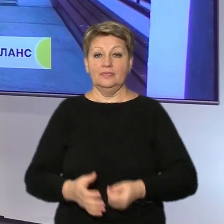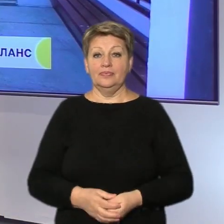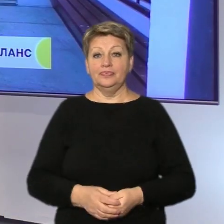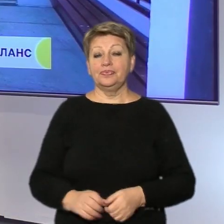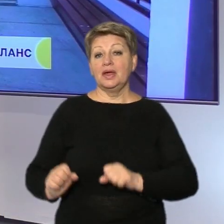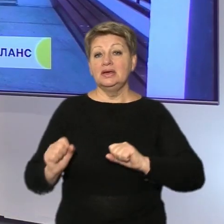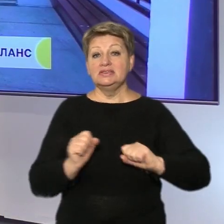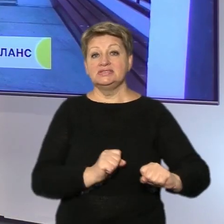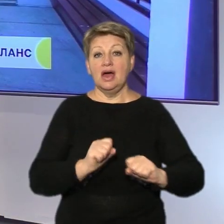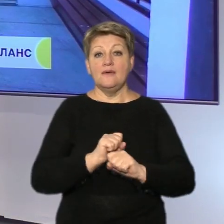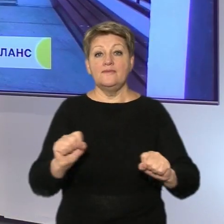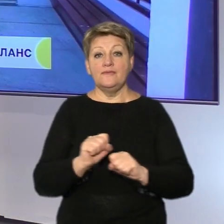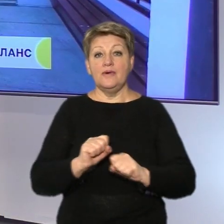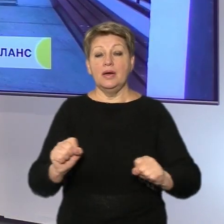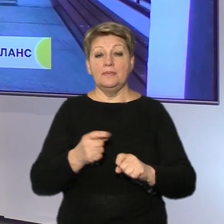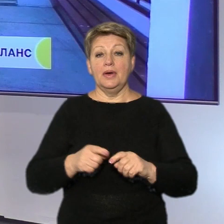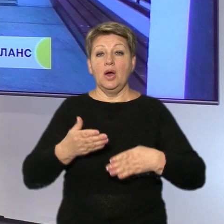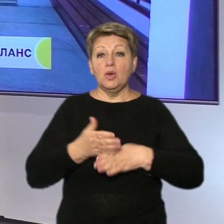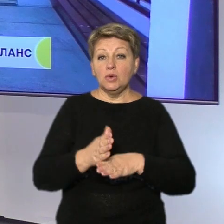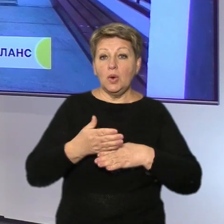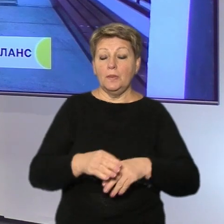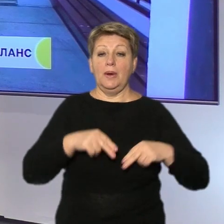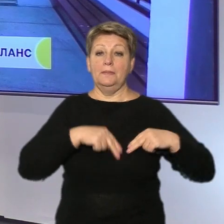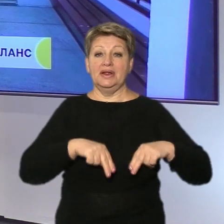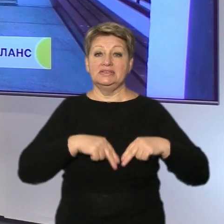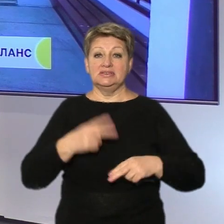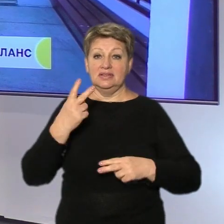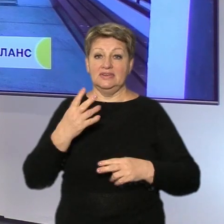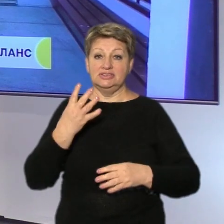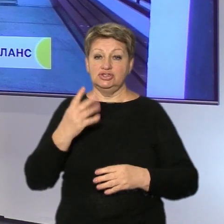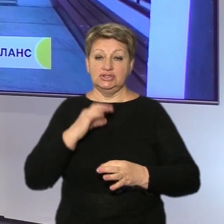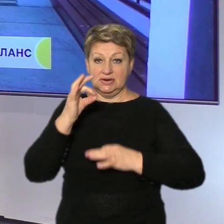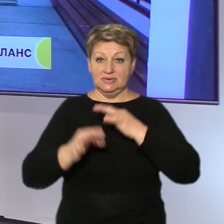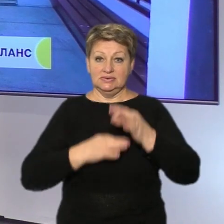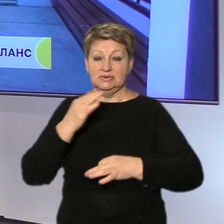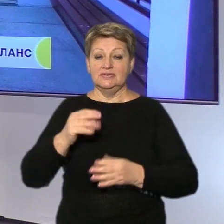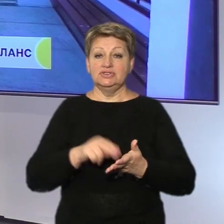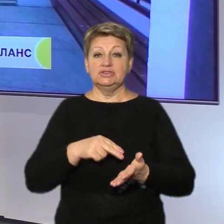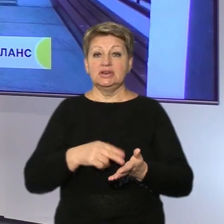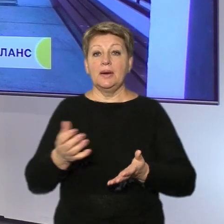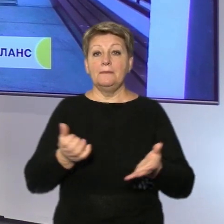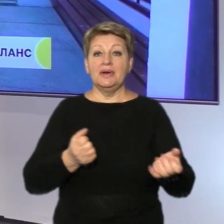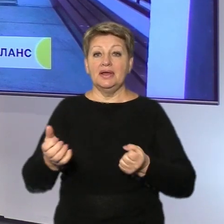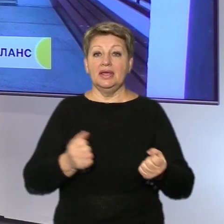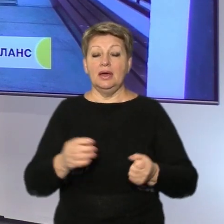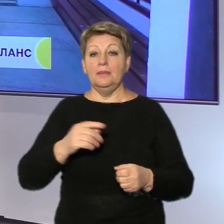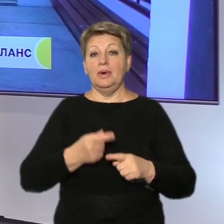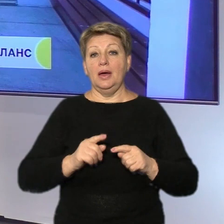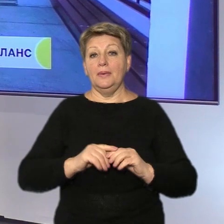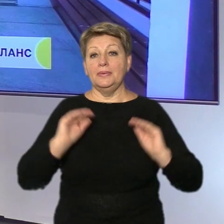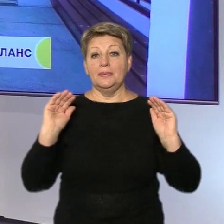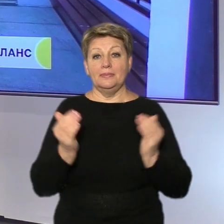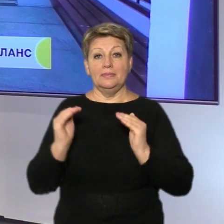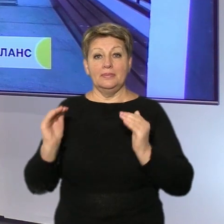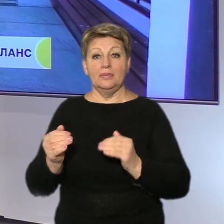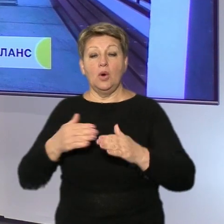Захищатимуть від вибухової хвилі уламків та працюватимуть 24 на 7. У Черкасах приймають на баланс модульні укриття. Про